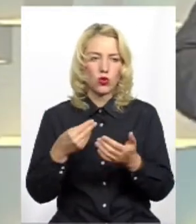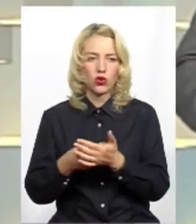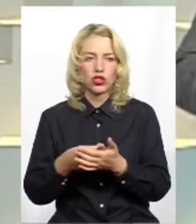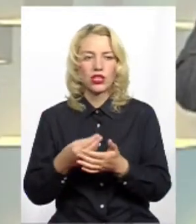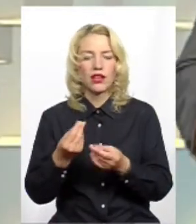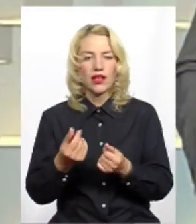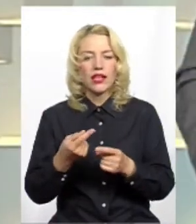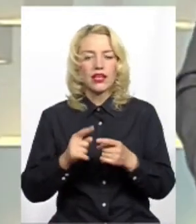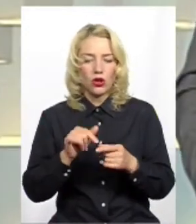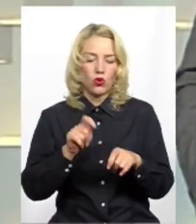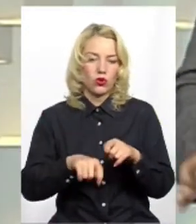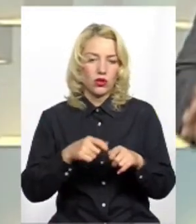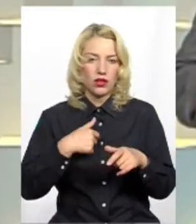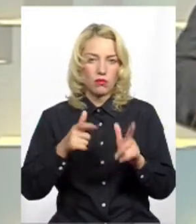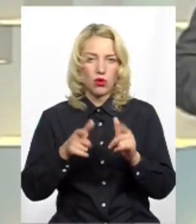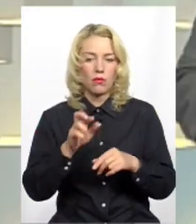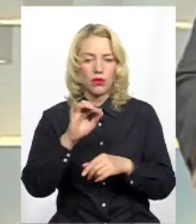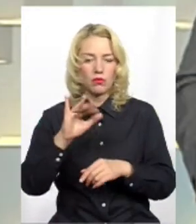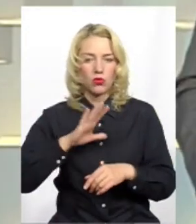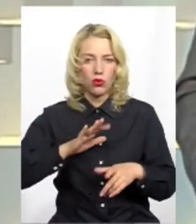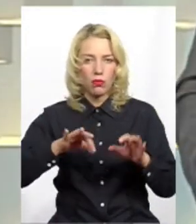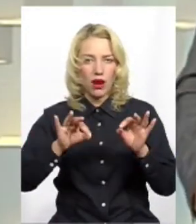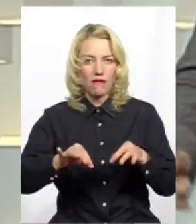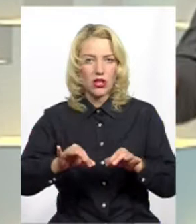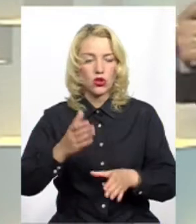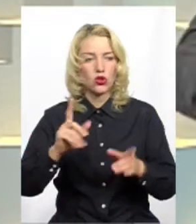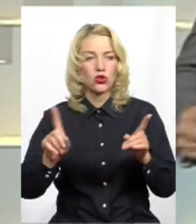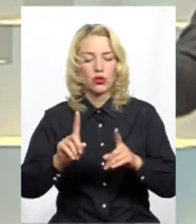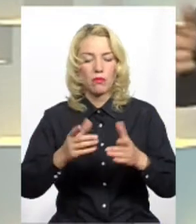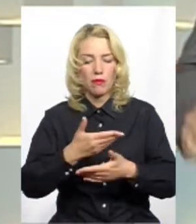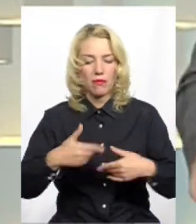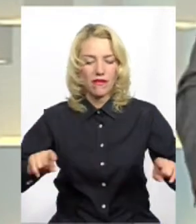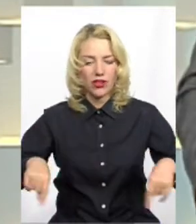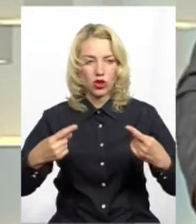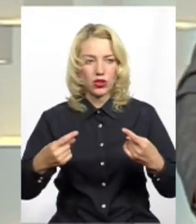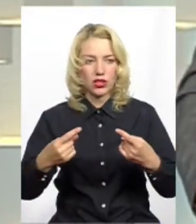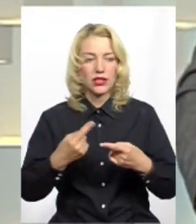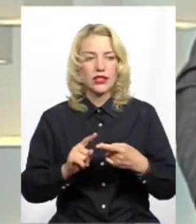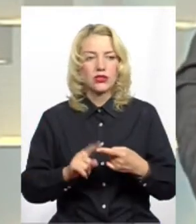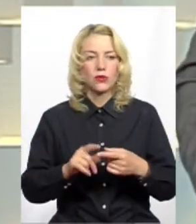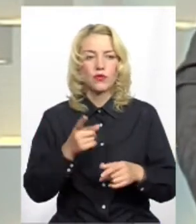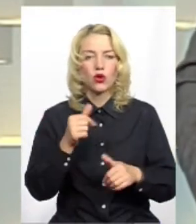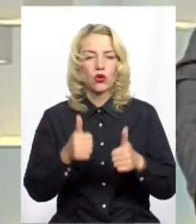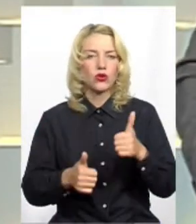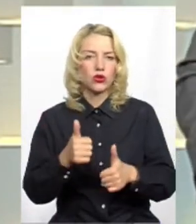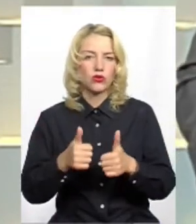кошти – це є обов'язок. І контроль. Я погоджуюсь на прохід. Але було б дуже правильно, якби ми відродили ці райдув, тому що конкуренція